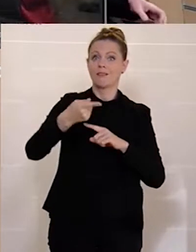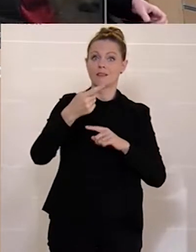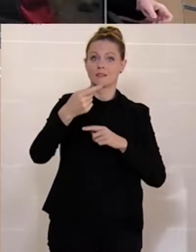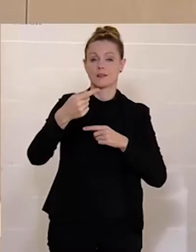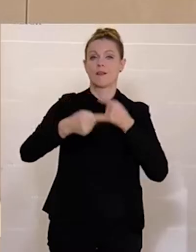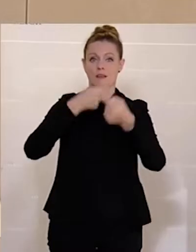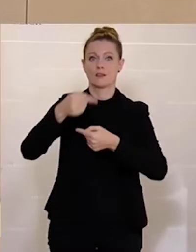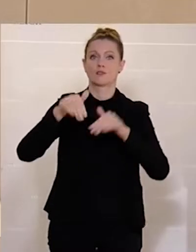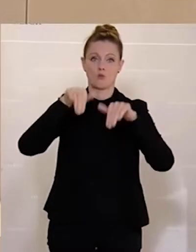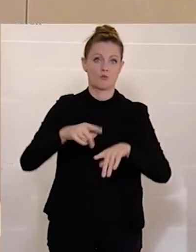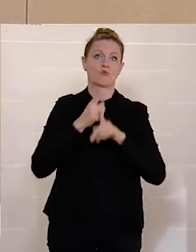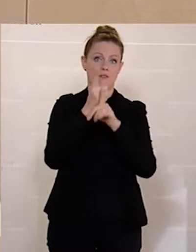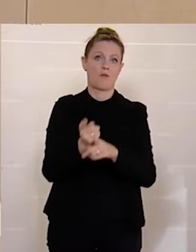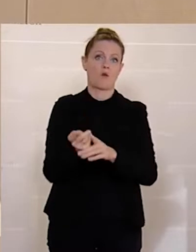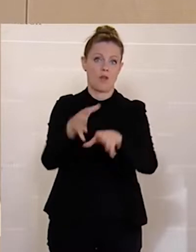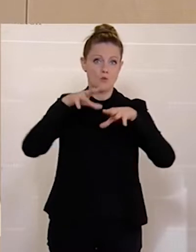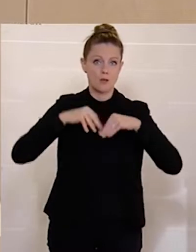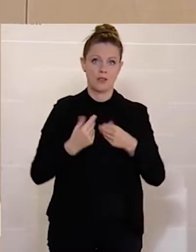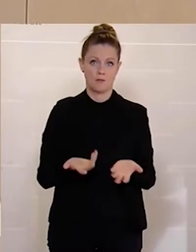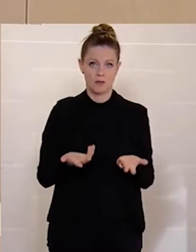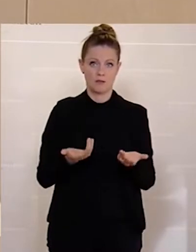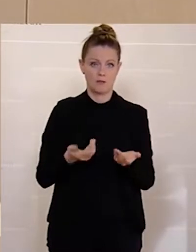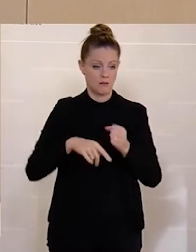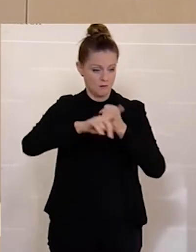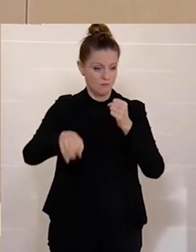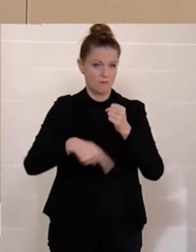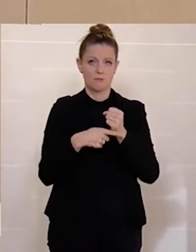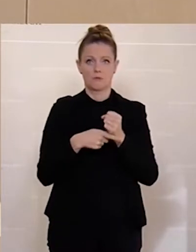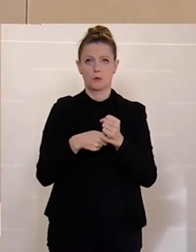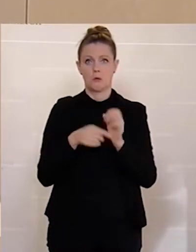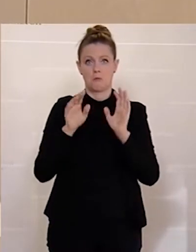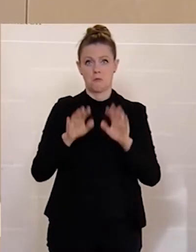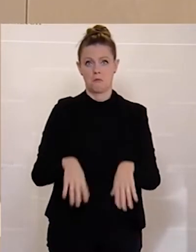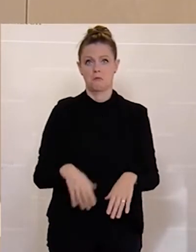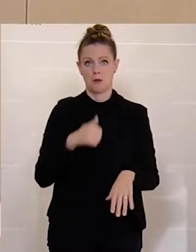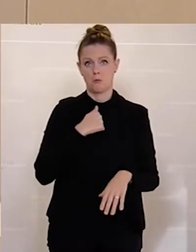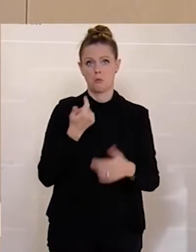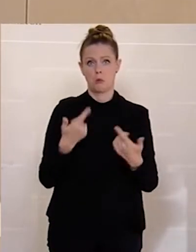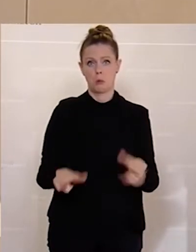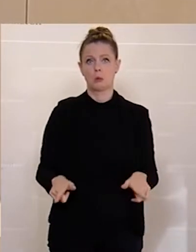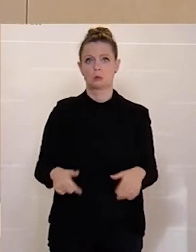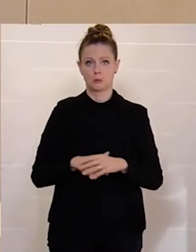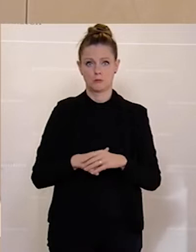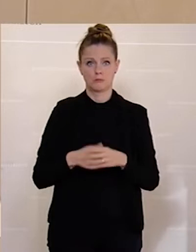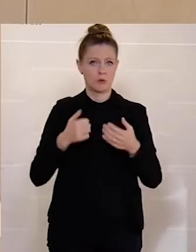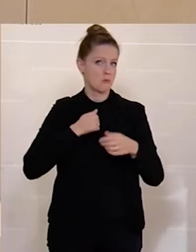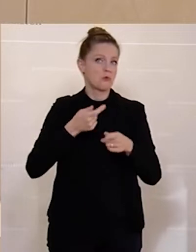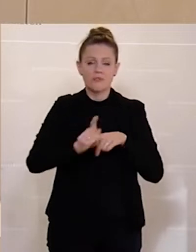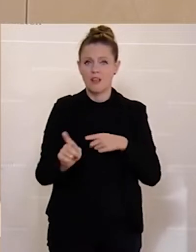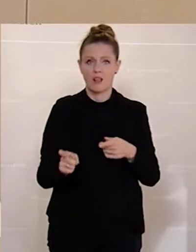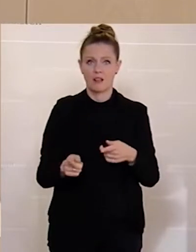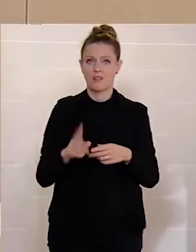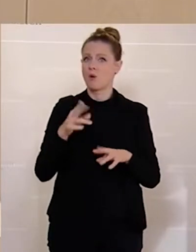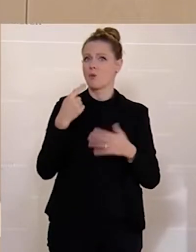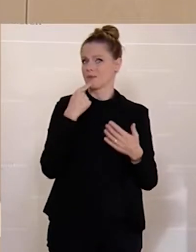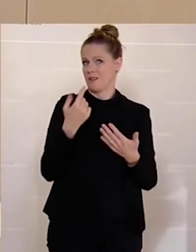lebt und es ist wieder ein Budget, das einfach uninspiriert und mutlos daherkommt. Und warum sage ich das? Weil es einfach drei